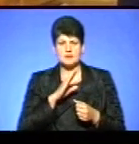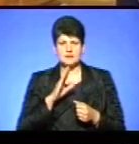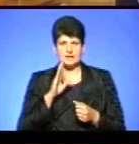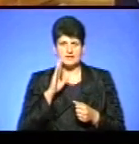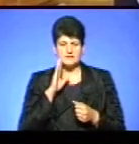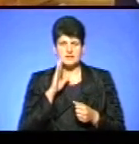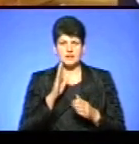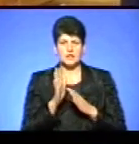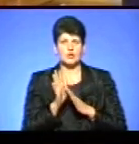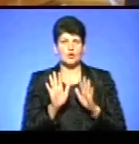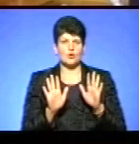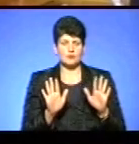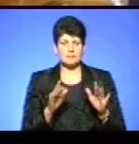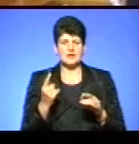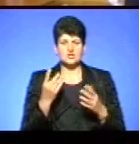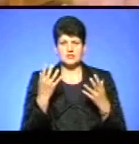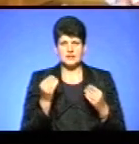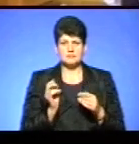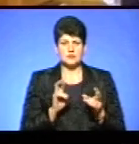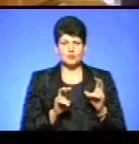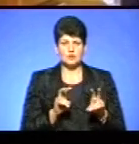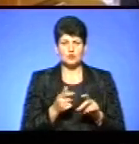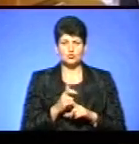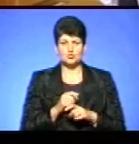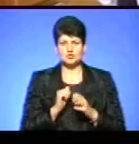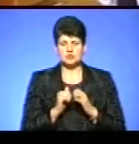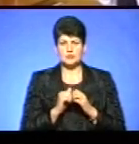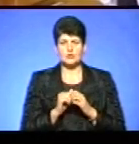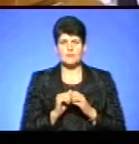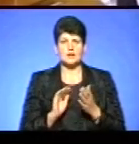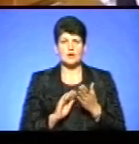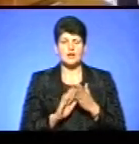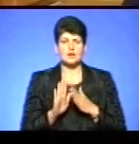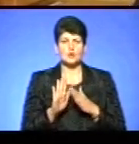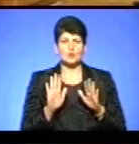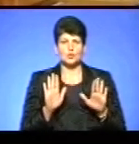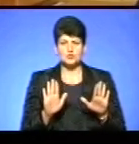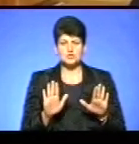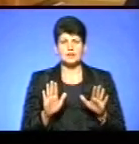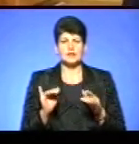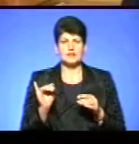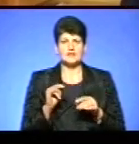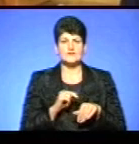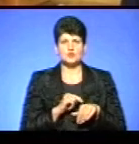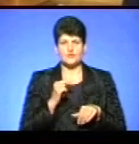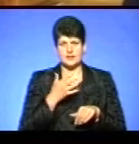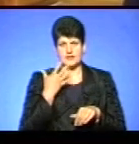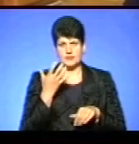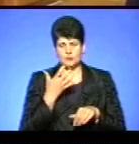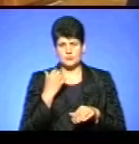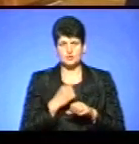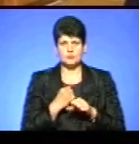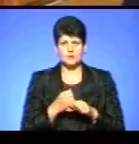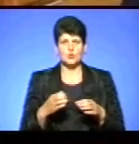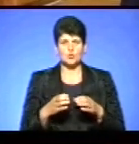батьківські долоньки. Перші дні підходили дуже часто, притуляли ручки маленькі до батьківських долоняк і відчували тепло. Зробили